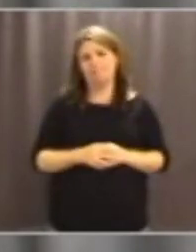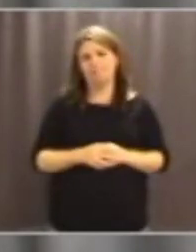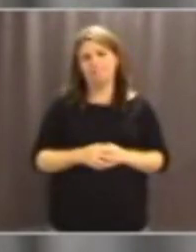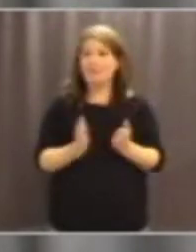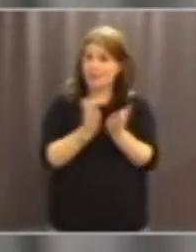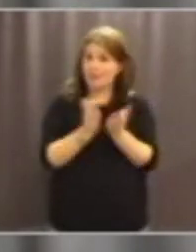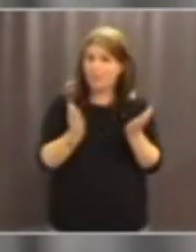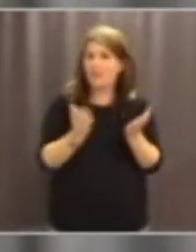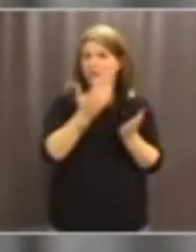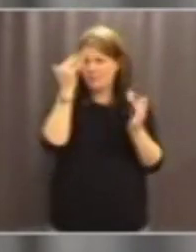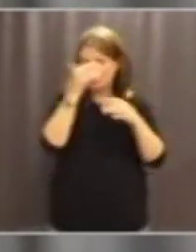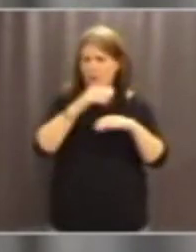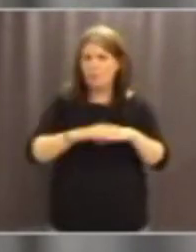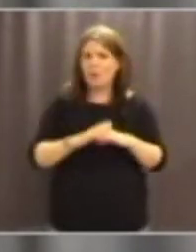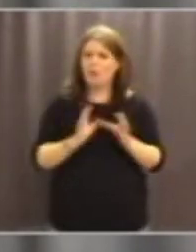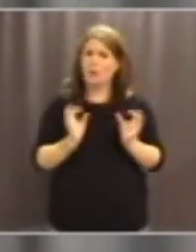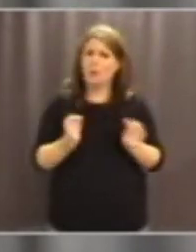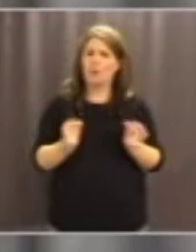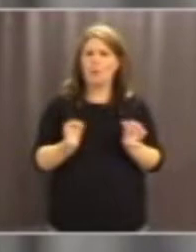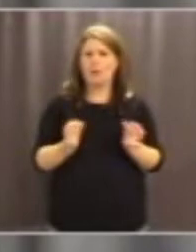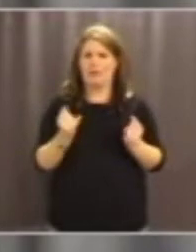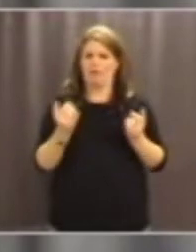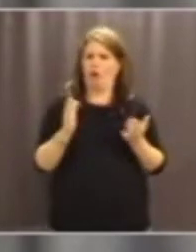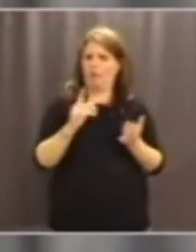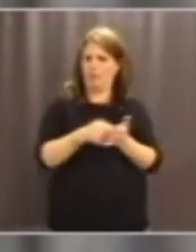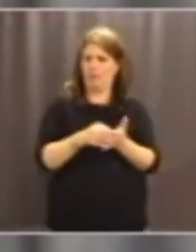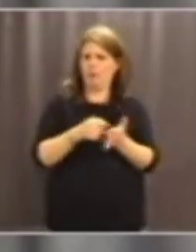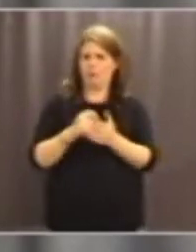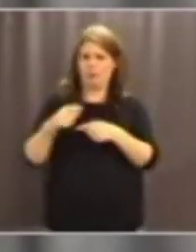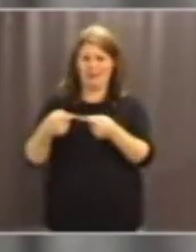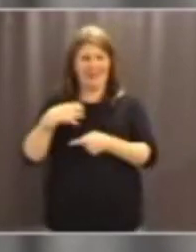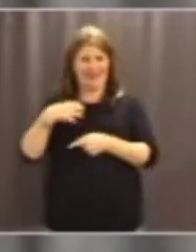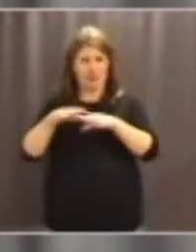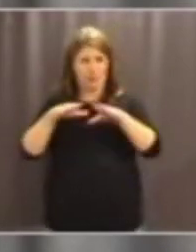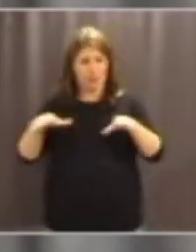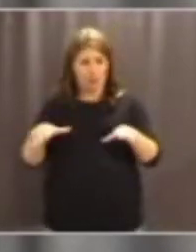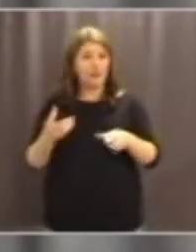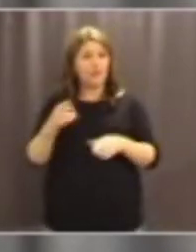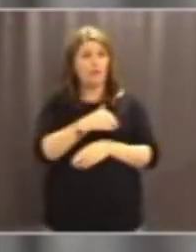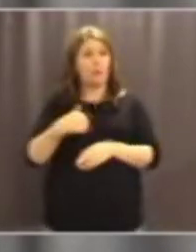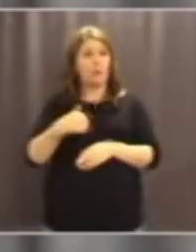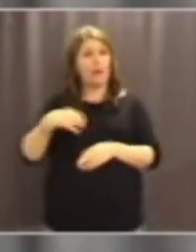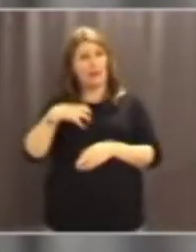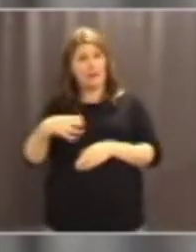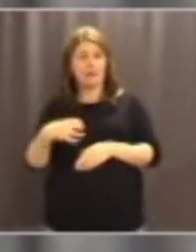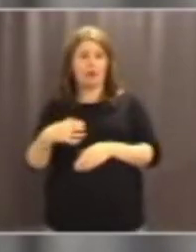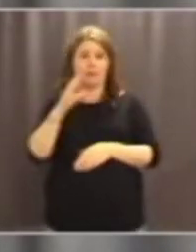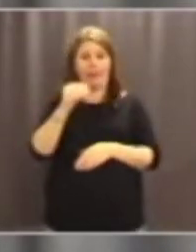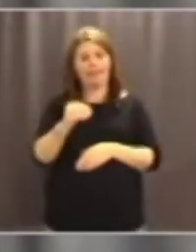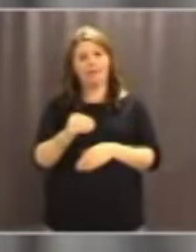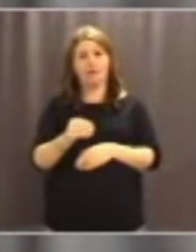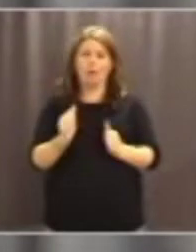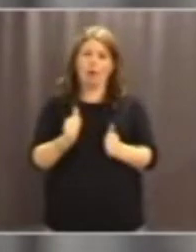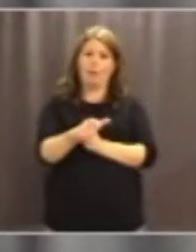Samtidigt kan man fundera lite på dagens beslutsprocess på riksnivå Hade våra riksdagsmän och regeringar på 1850